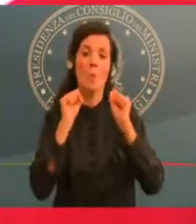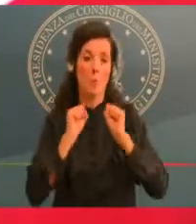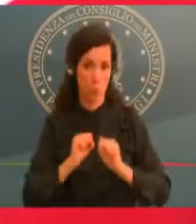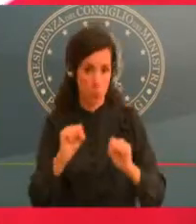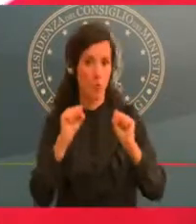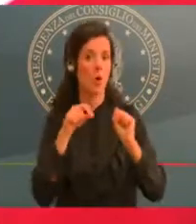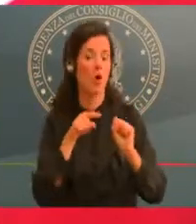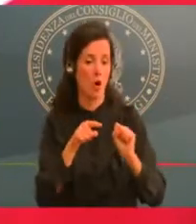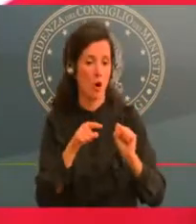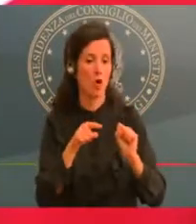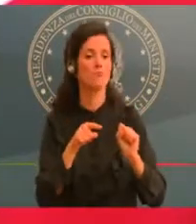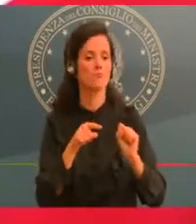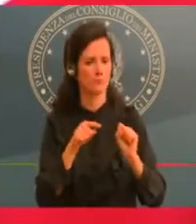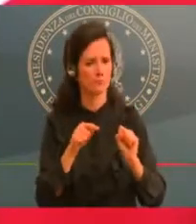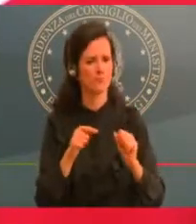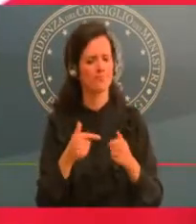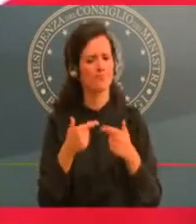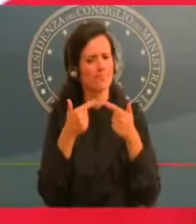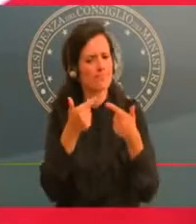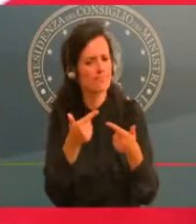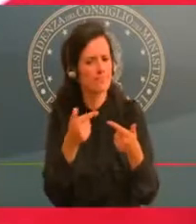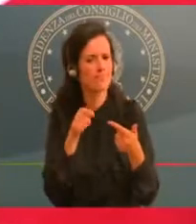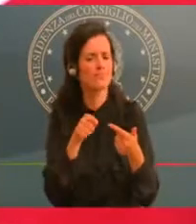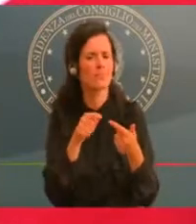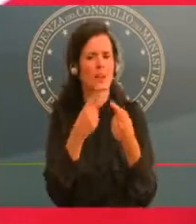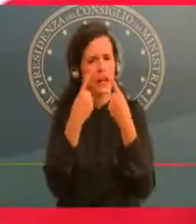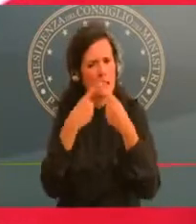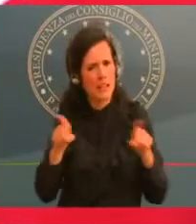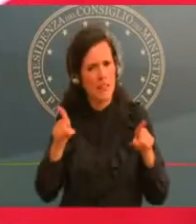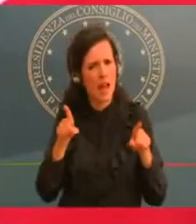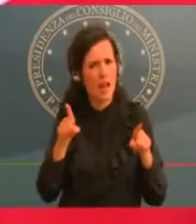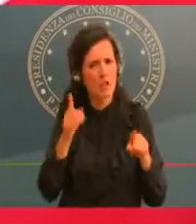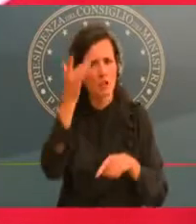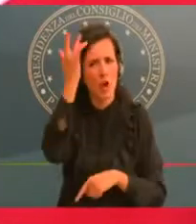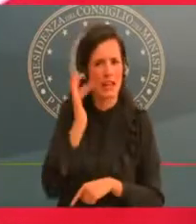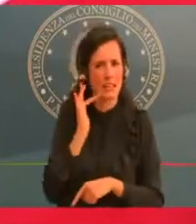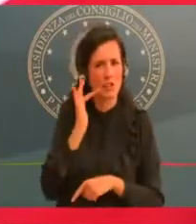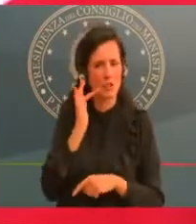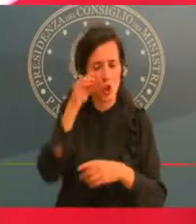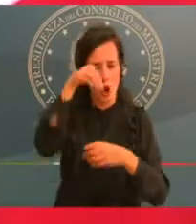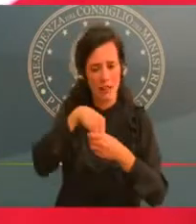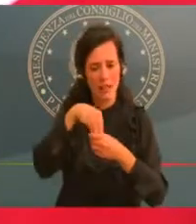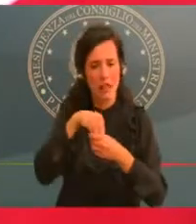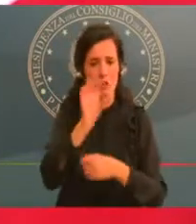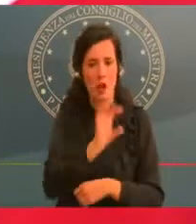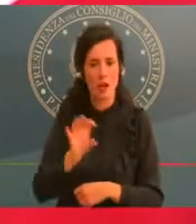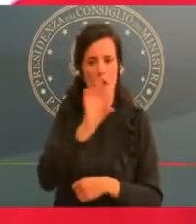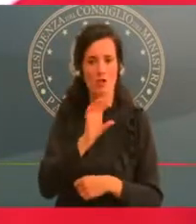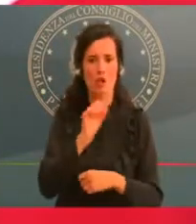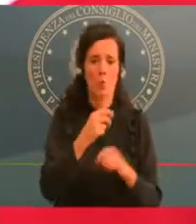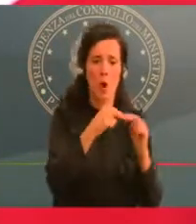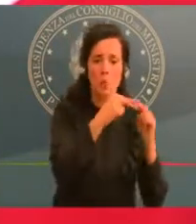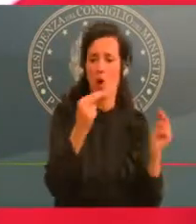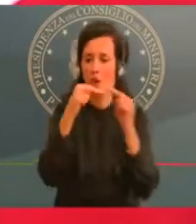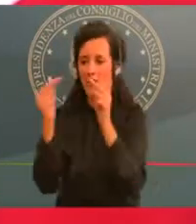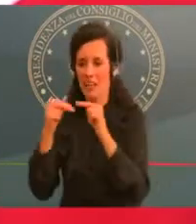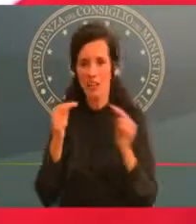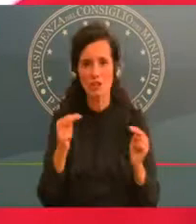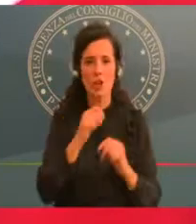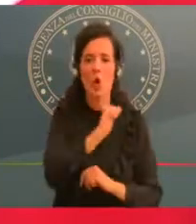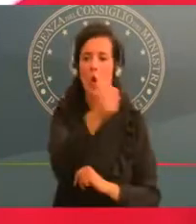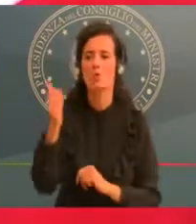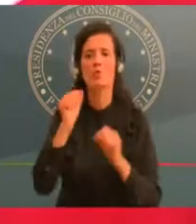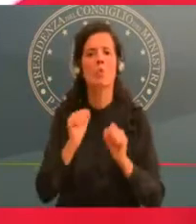regione per singole province, è un monitoraggio che ci è stato spiegato e costruito anche su base provinciale.